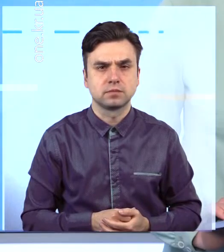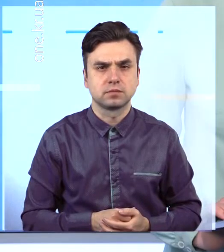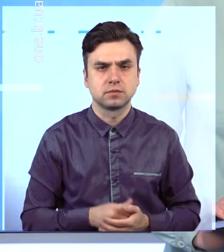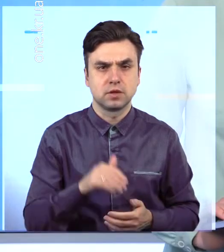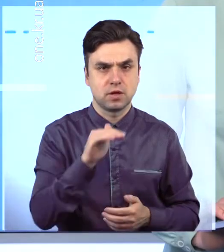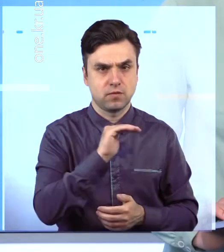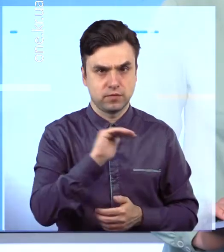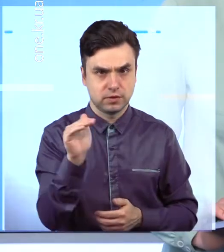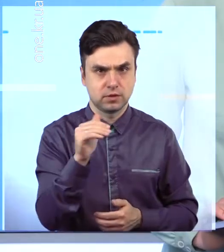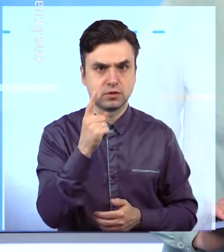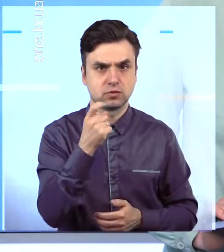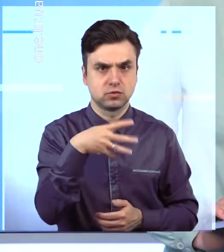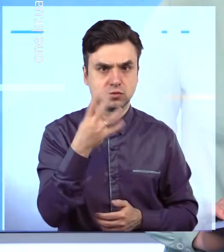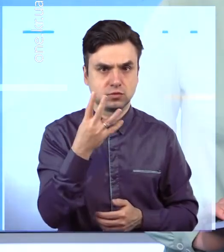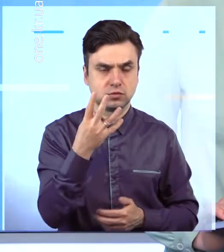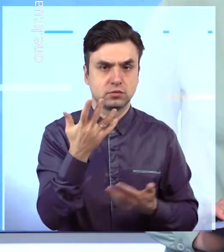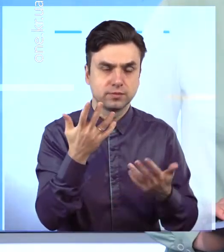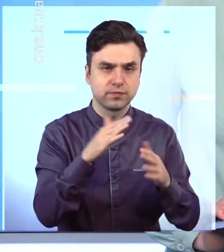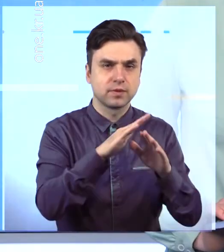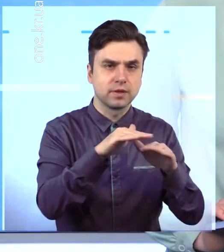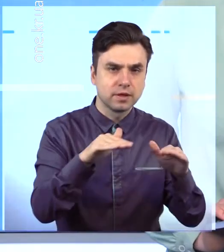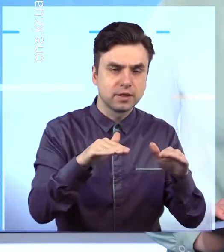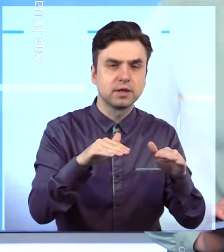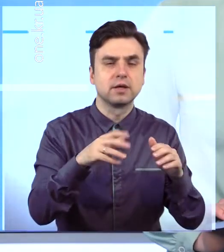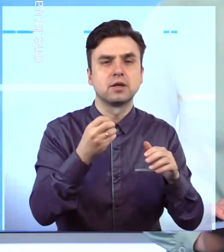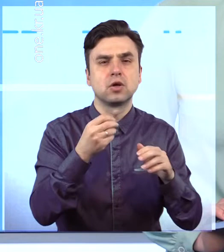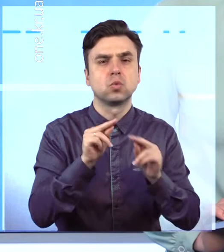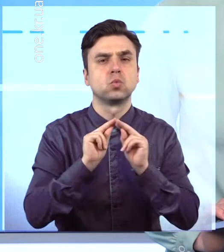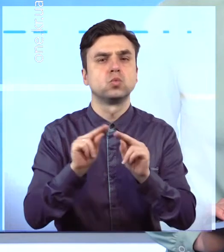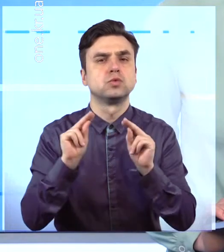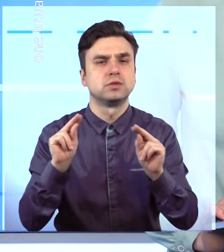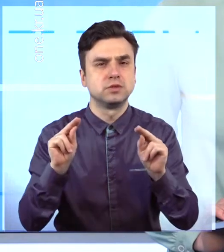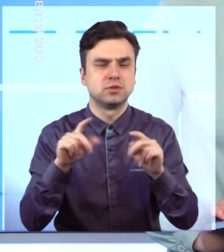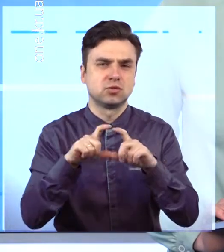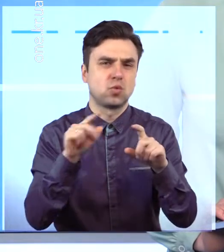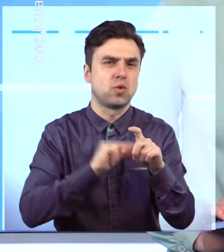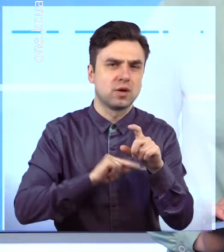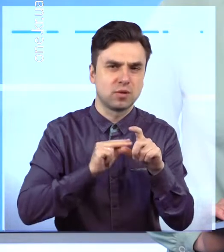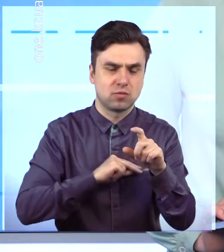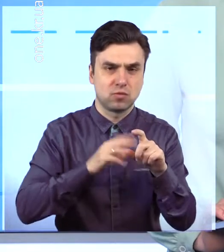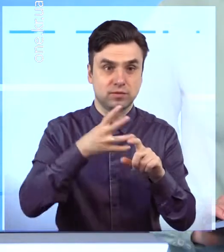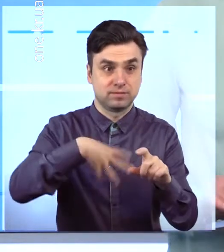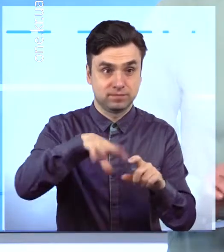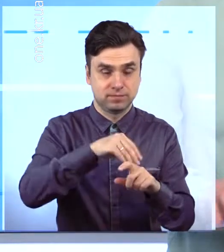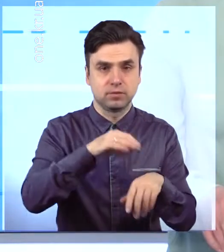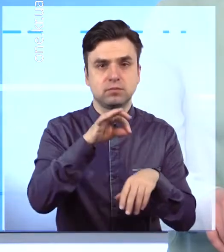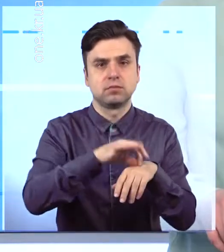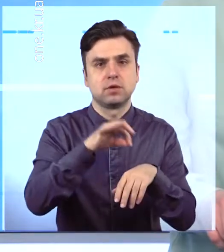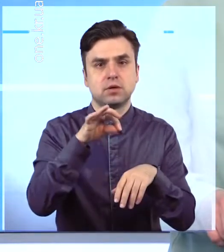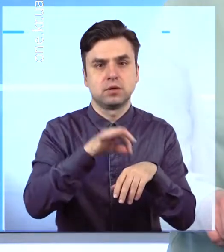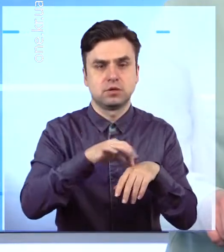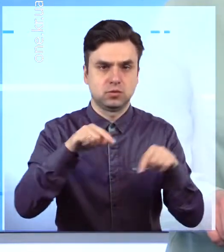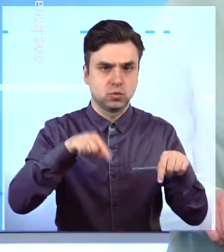Офіційно 144 – це загальна кількість учнів та працівників закладів освіти, що хворіють на коронавірус у Кривому Розі.